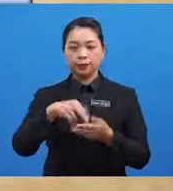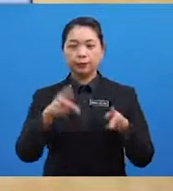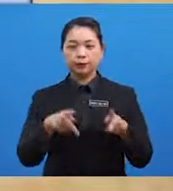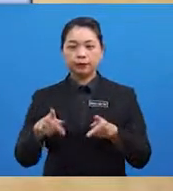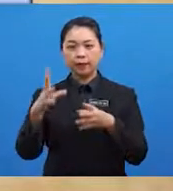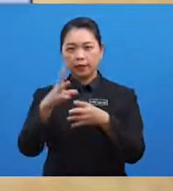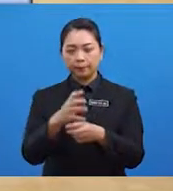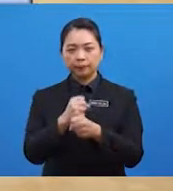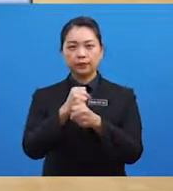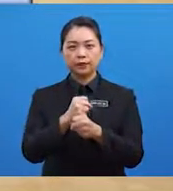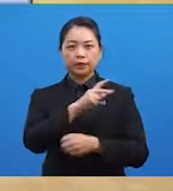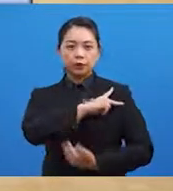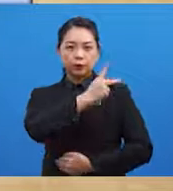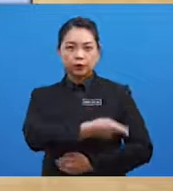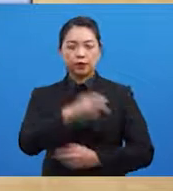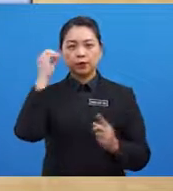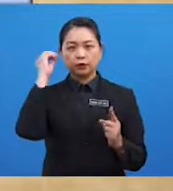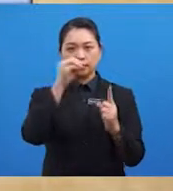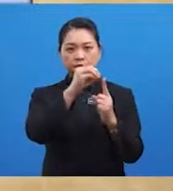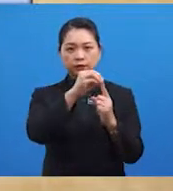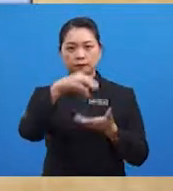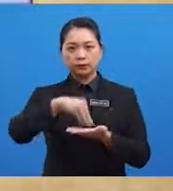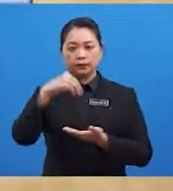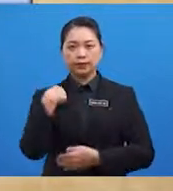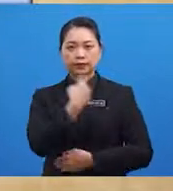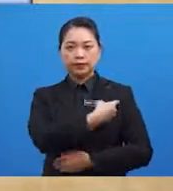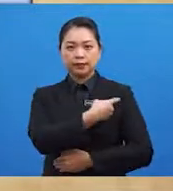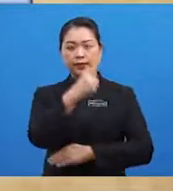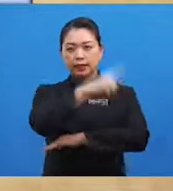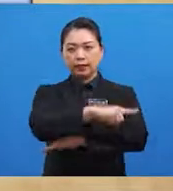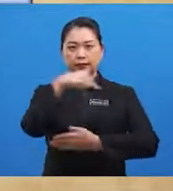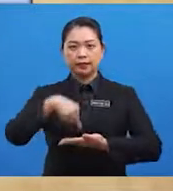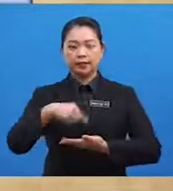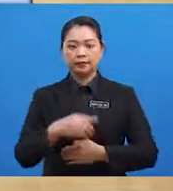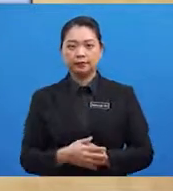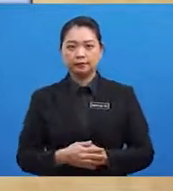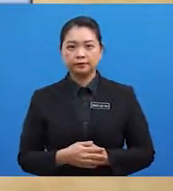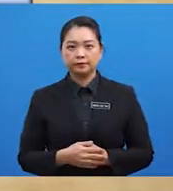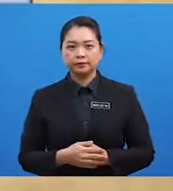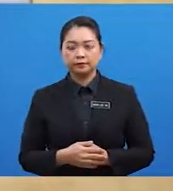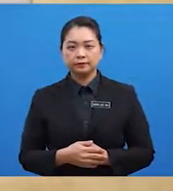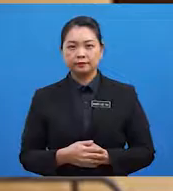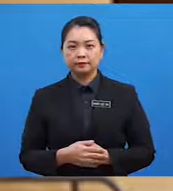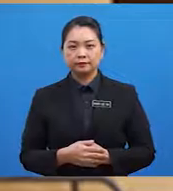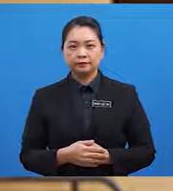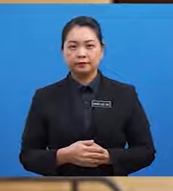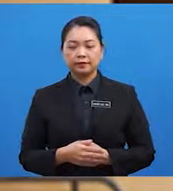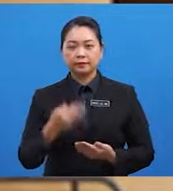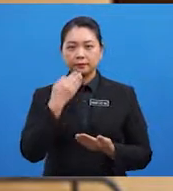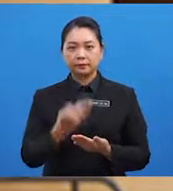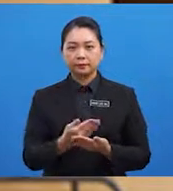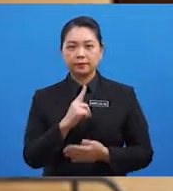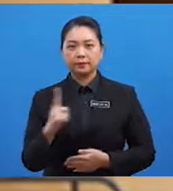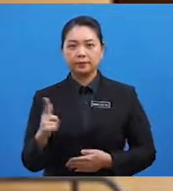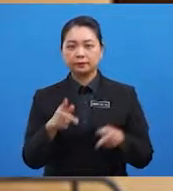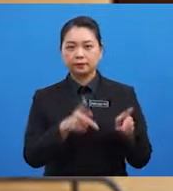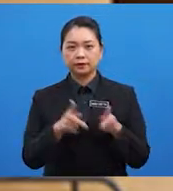dapat menguasai objektif pembelajaran kita pada hari ini Baiklah,